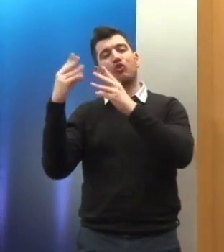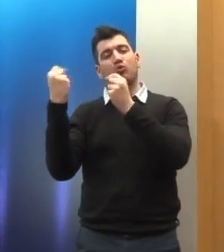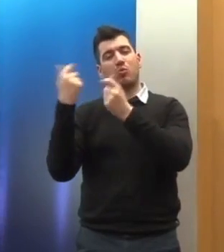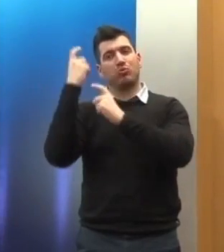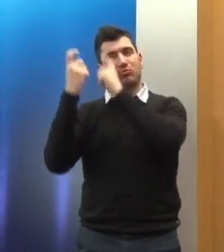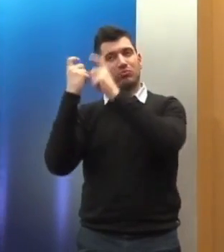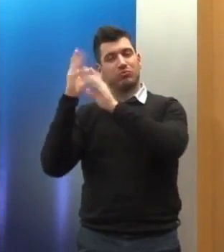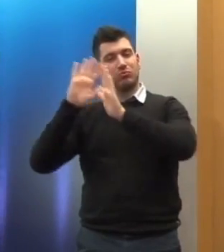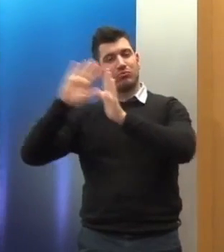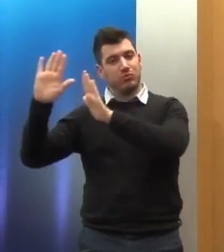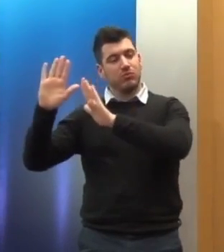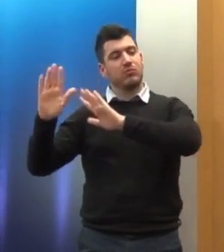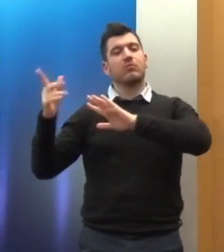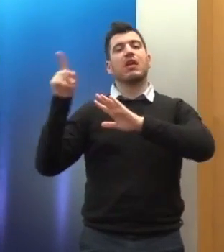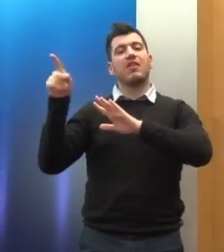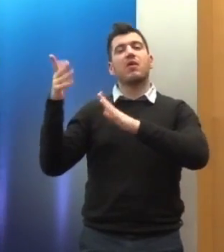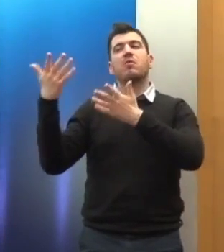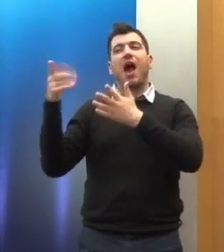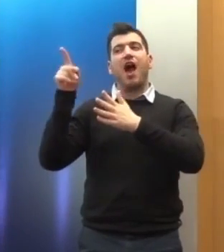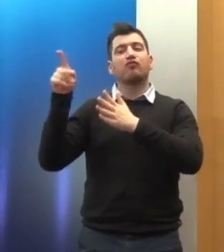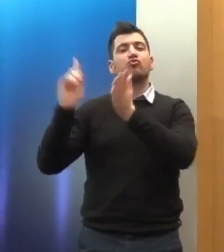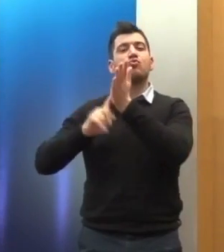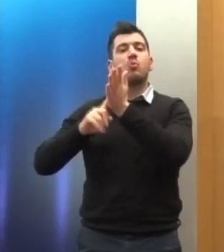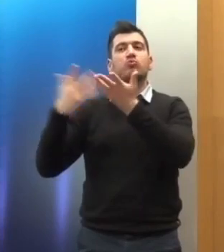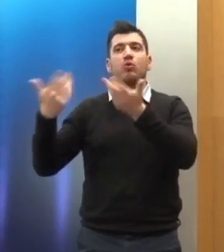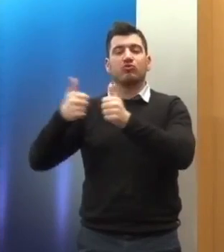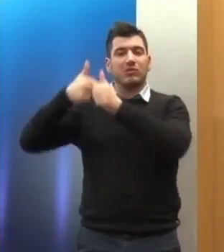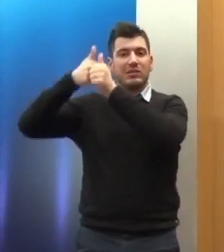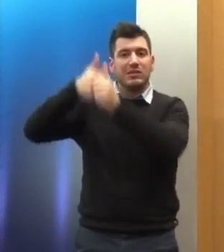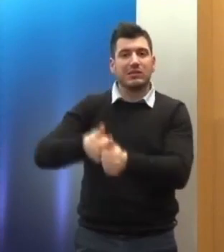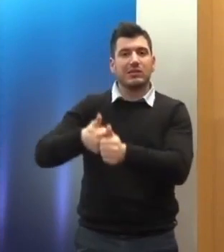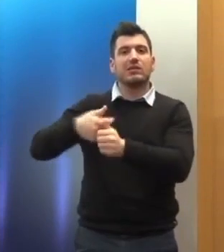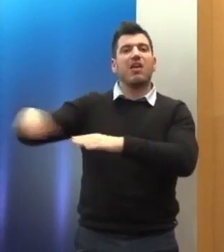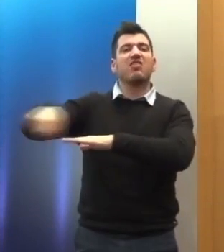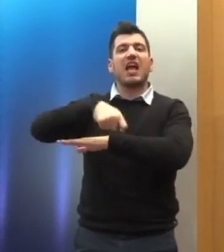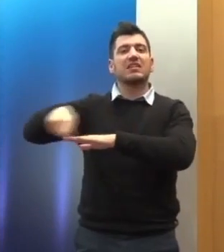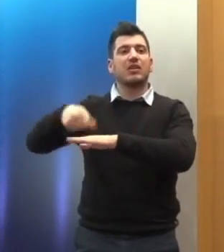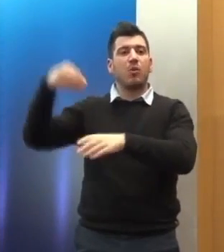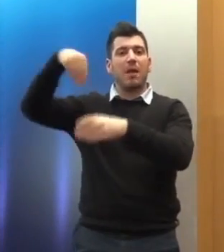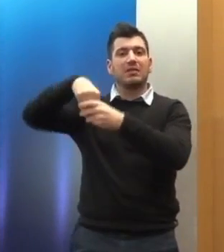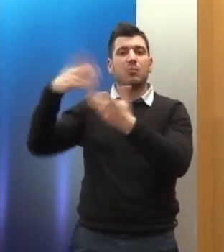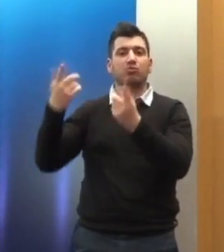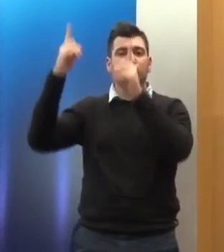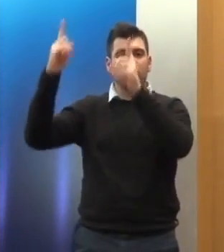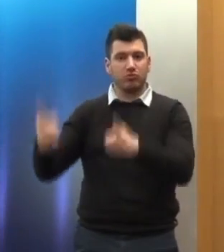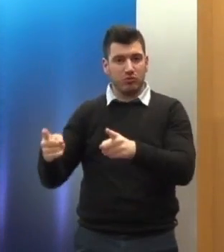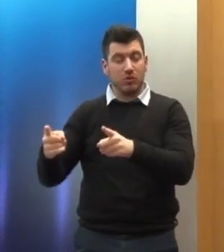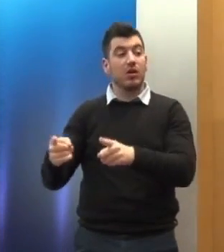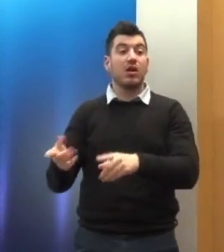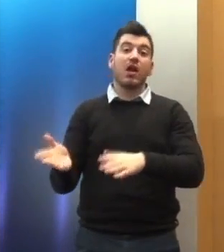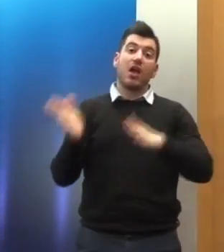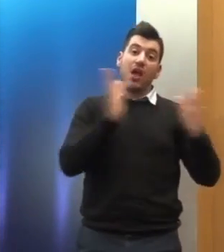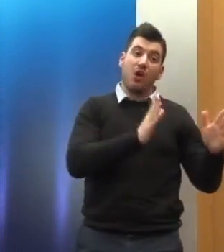δηλαδή από την οπτική γωνία της εκτέλεσης, υποθέτω, των αποφάσεων δικαστηρίου. Εγώ θα πω δύο λόγια από την οπτική γωνία του ίδιου του